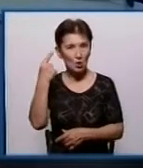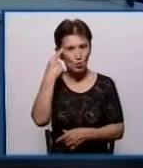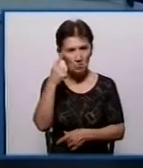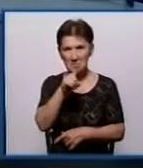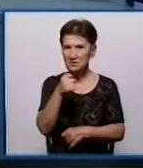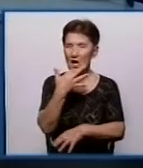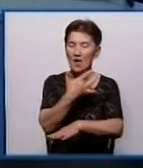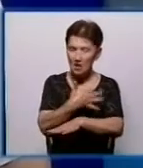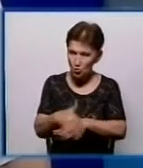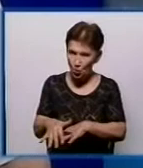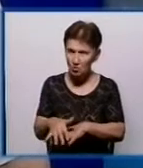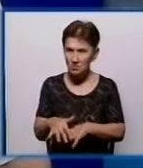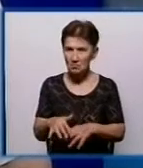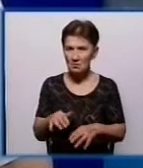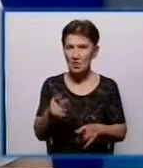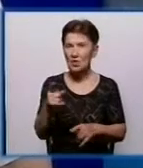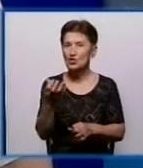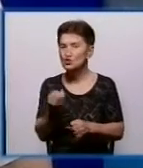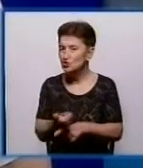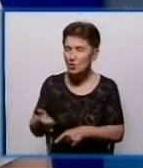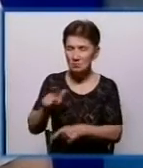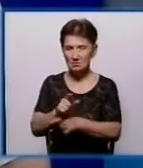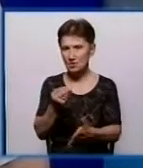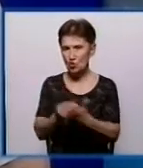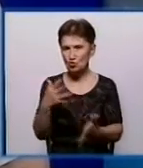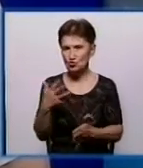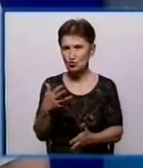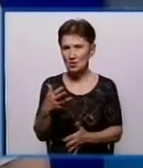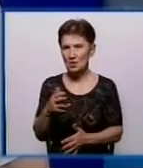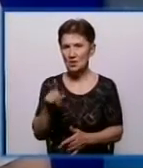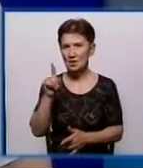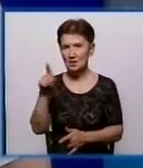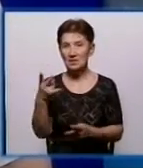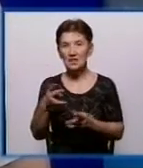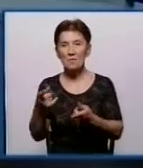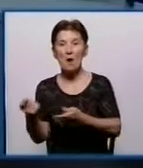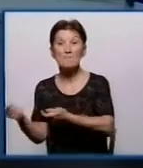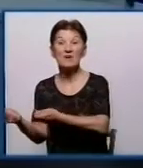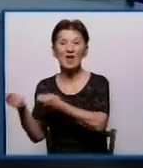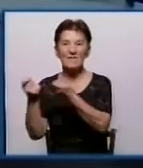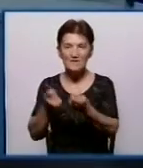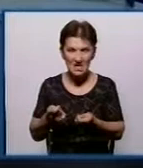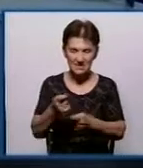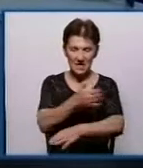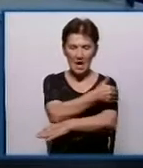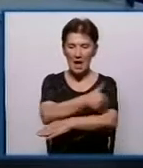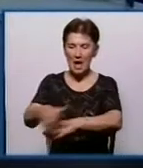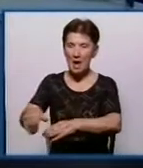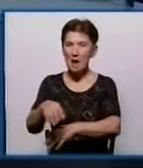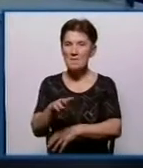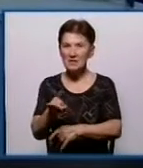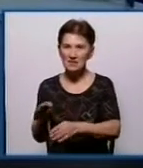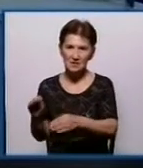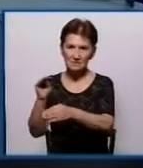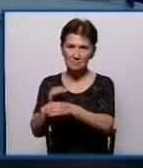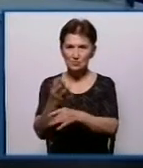За кордоном також є, але за кордоном вони ще дорожчі получаються. Тому що за кордоном їх треба привезти, розмитнити, накрутити ПДВ і ще й